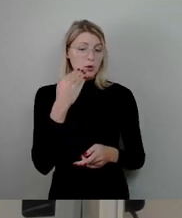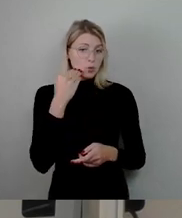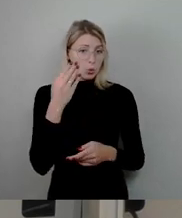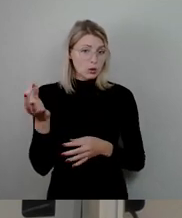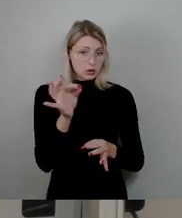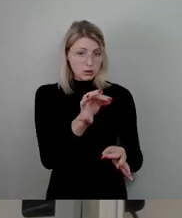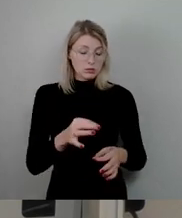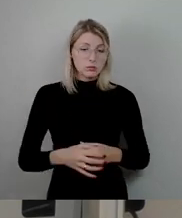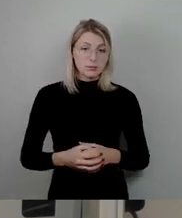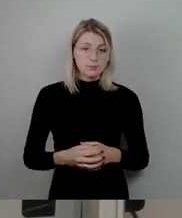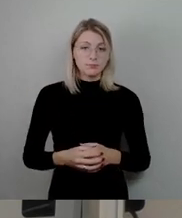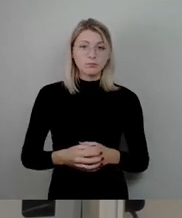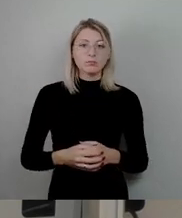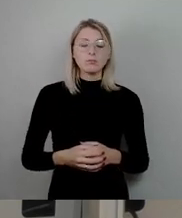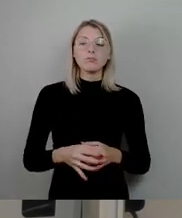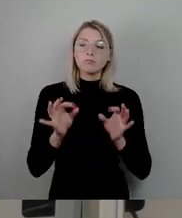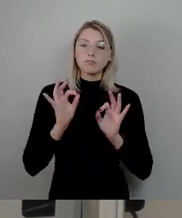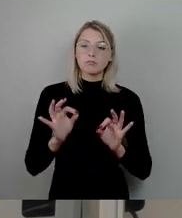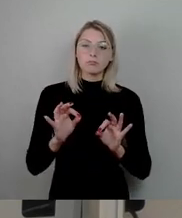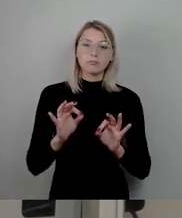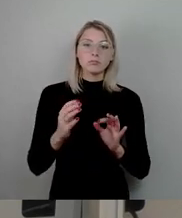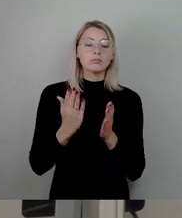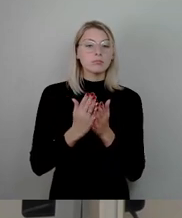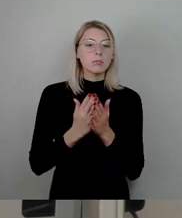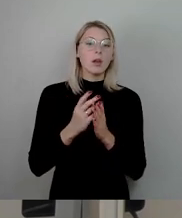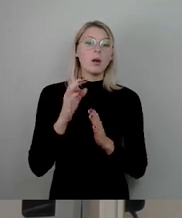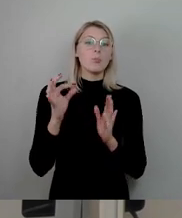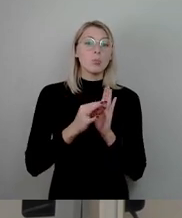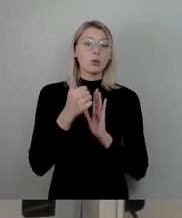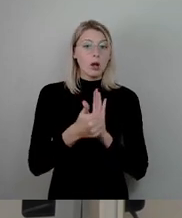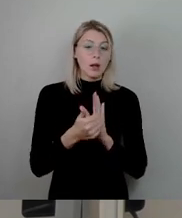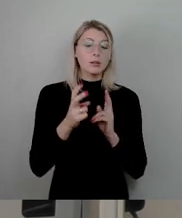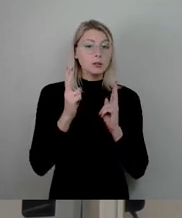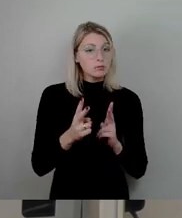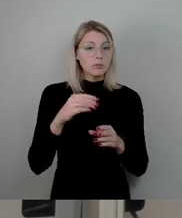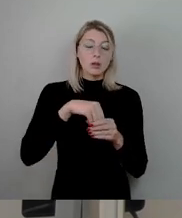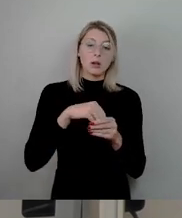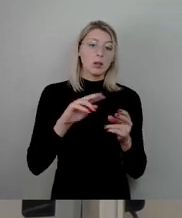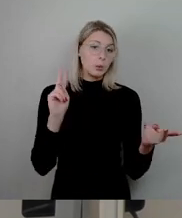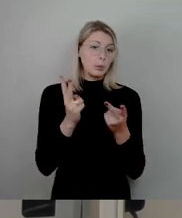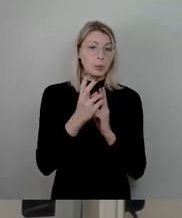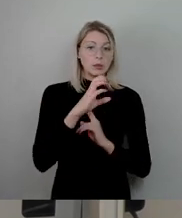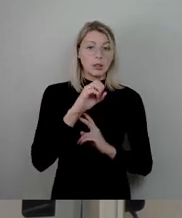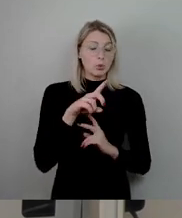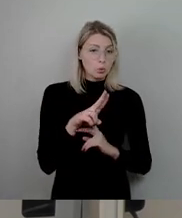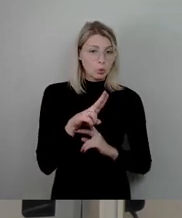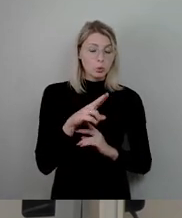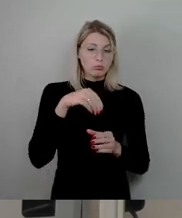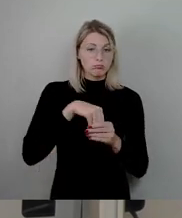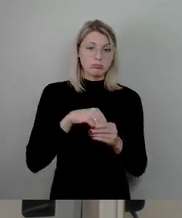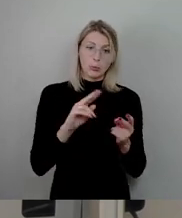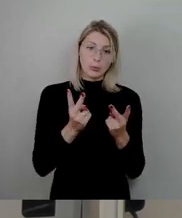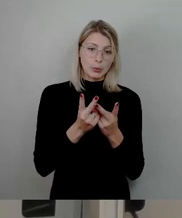Genau, nach wie vor der Punkt 1, der ist wirklich tatsächlich sehr inhaltlich gleich mit dem von der CDU und daher bitte ich Sie einfach darum,